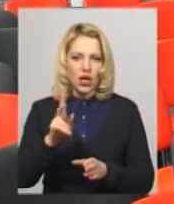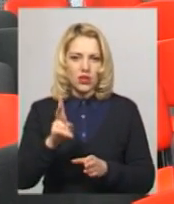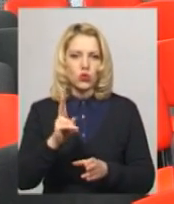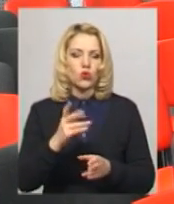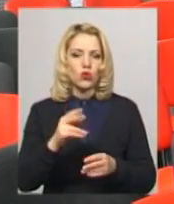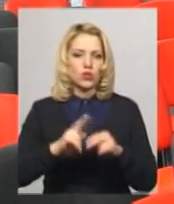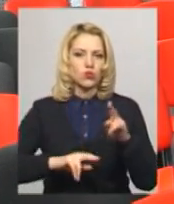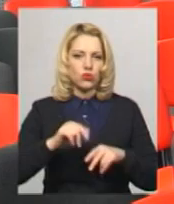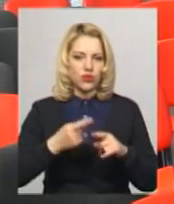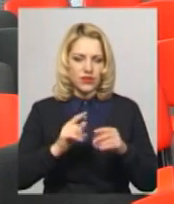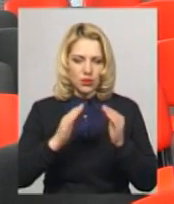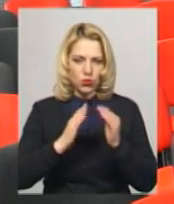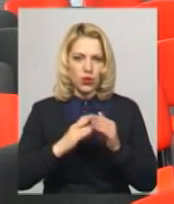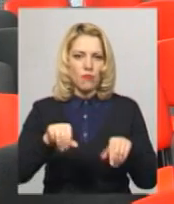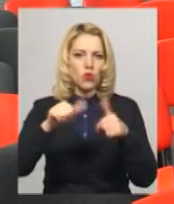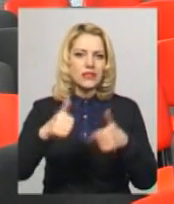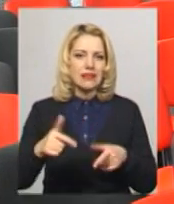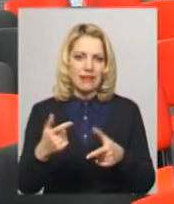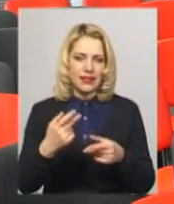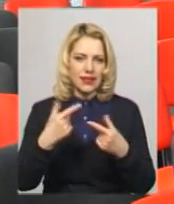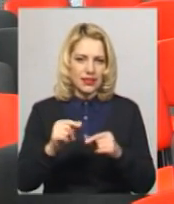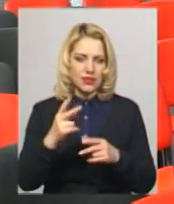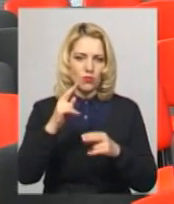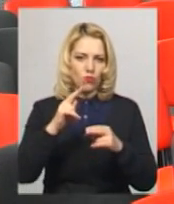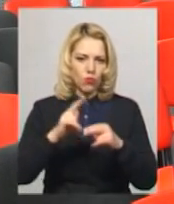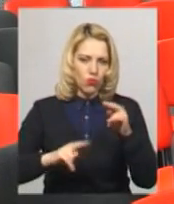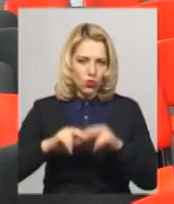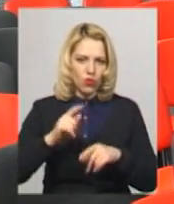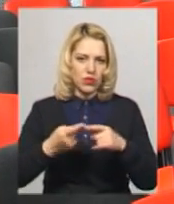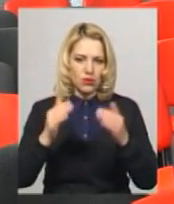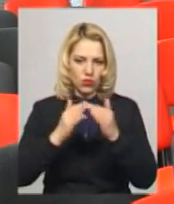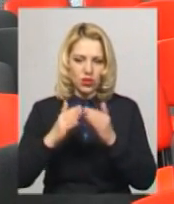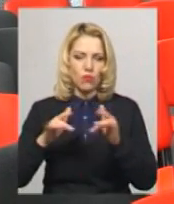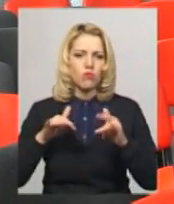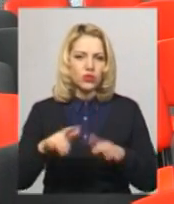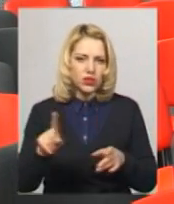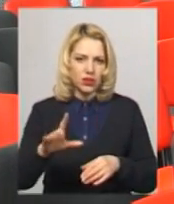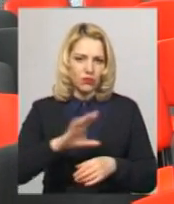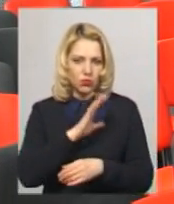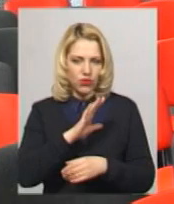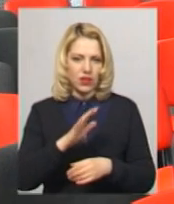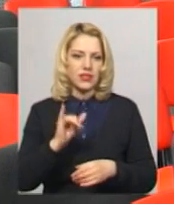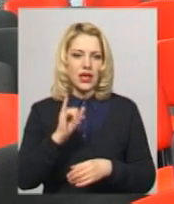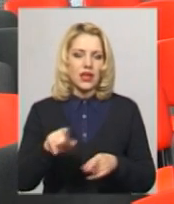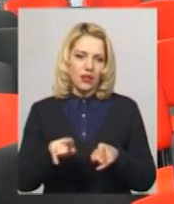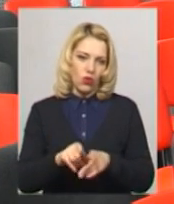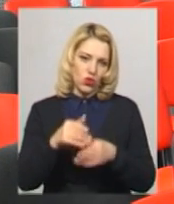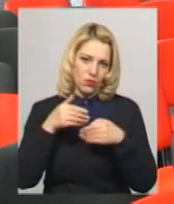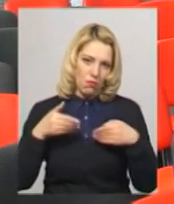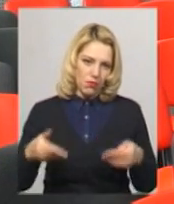про той стиль, в якому збудований цей будинок, і про ті події, які тут відбувалися. І також ми